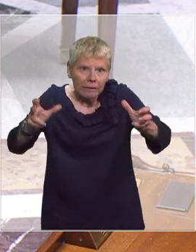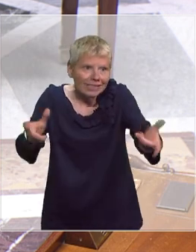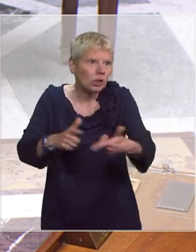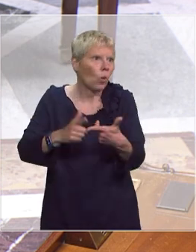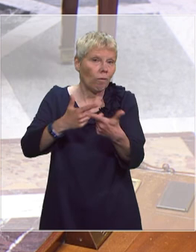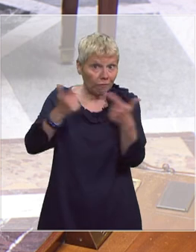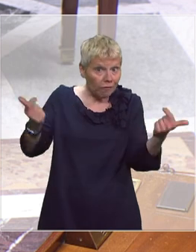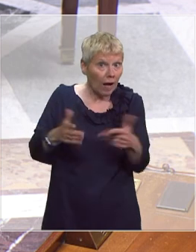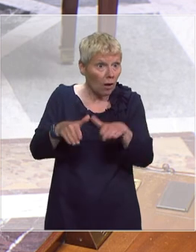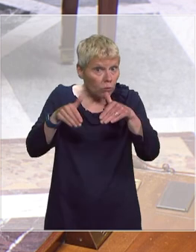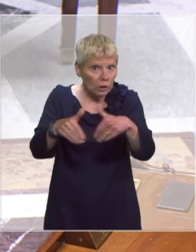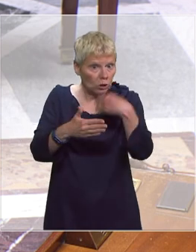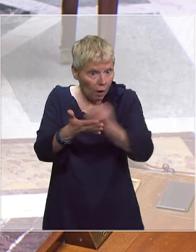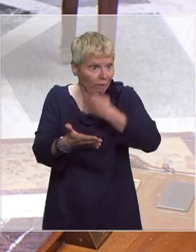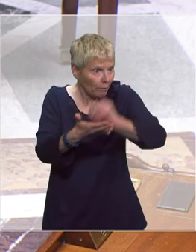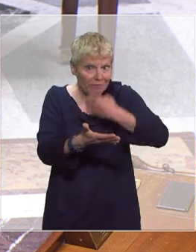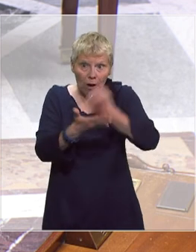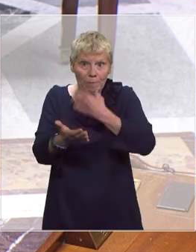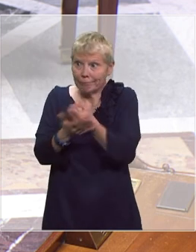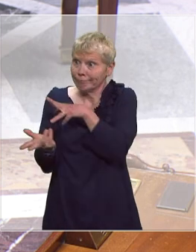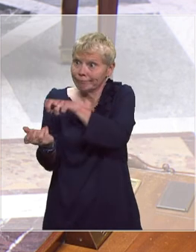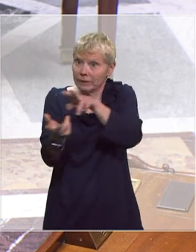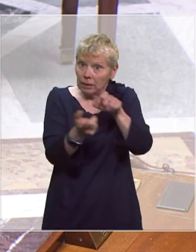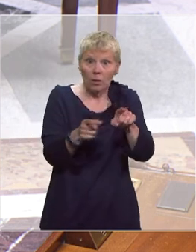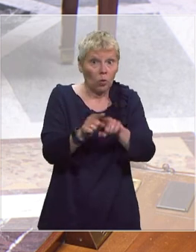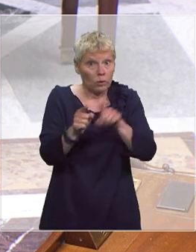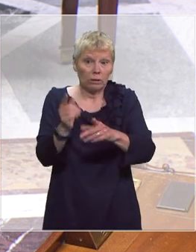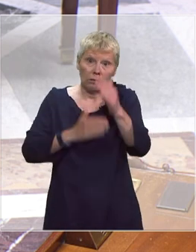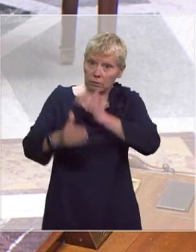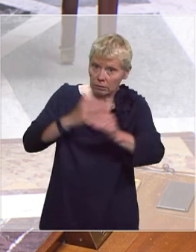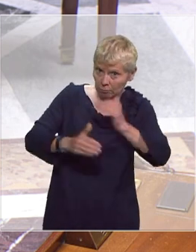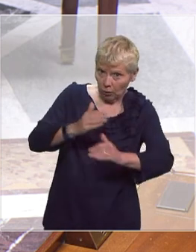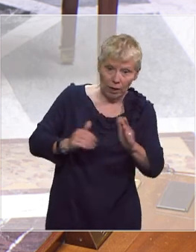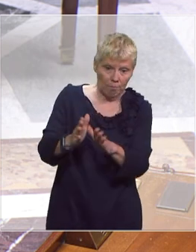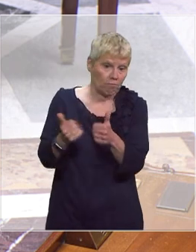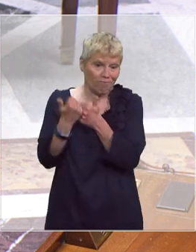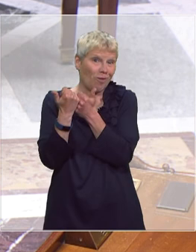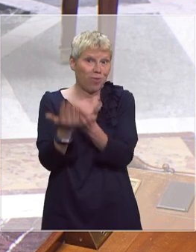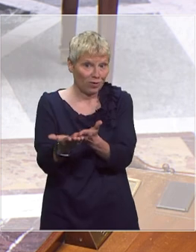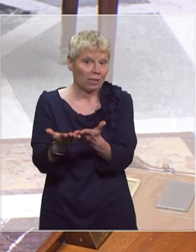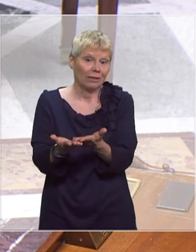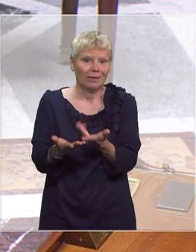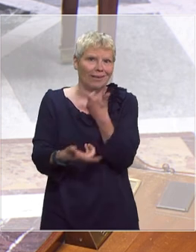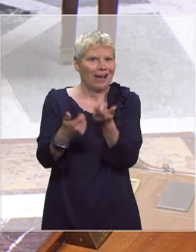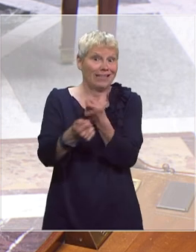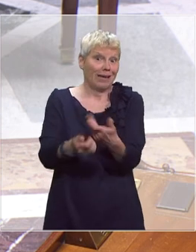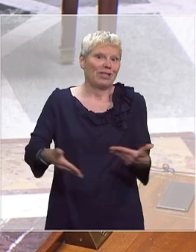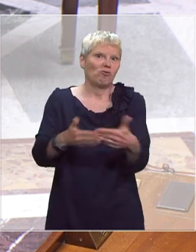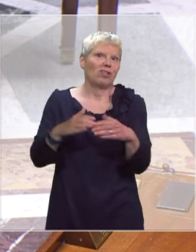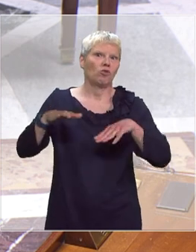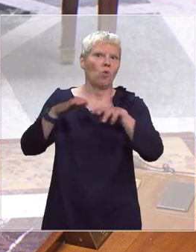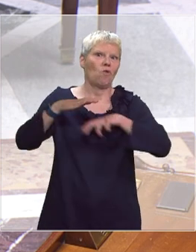continuer d'être informés et de proposer à nos compatriotes des programmes adaptés à ce confinement avec